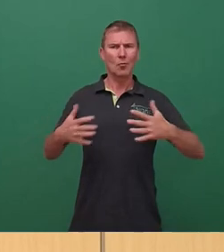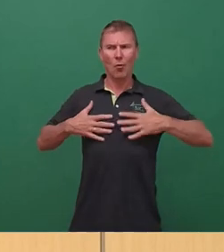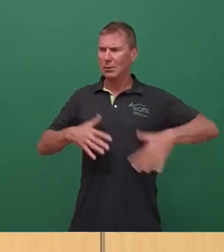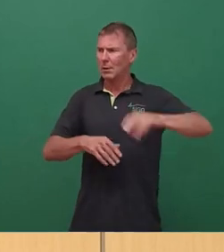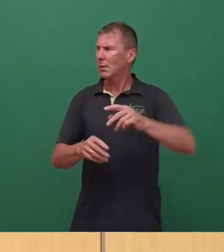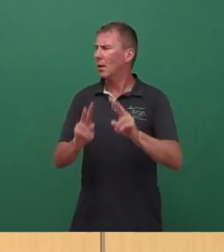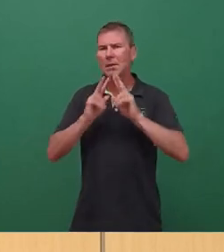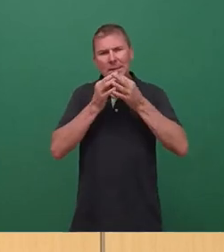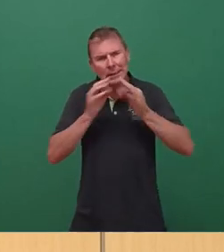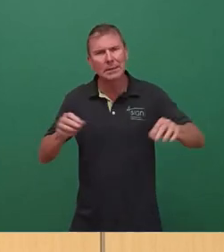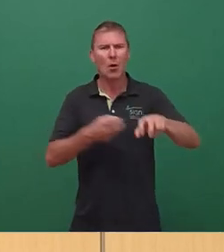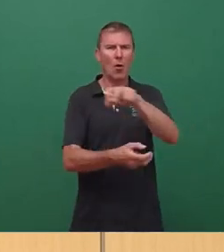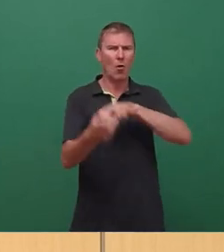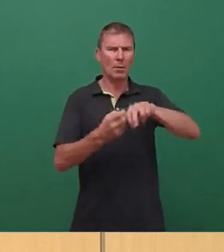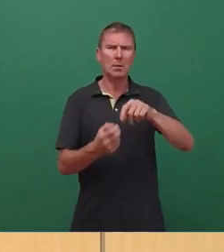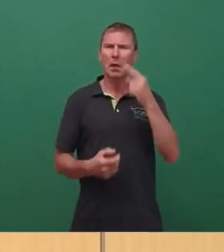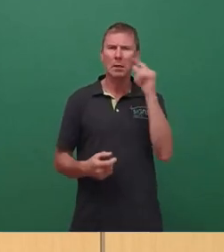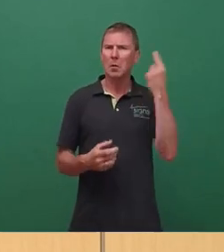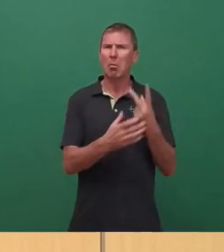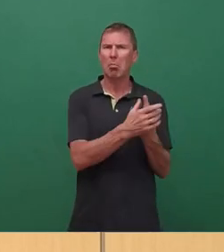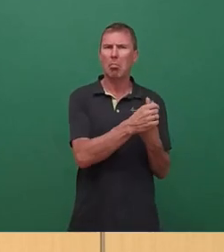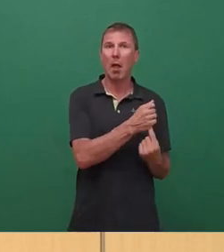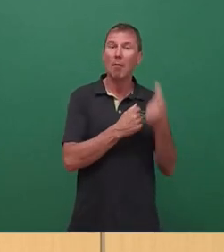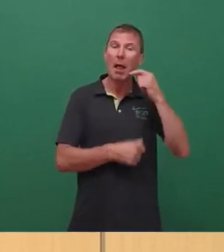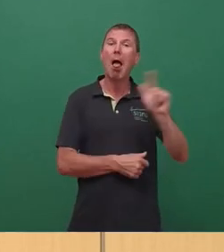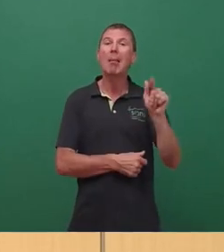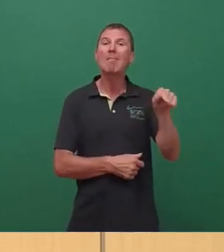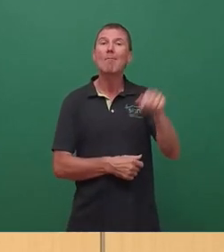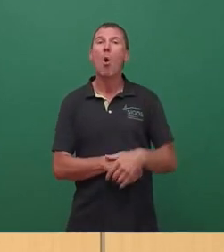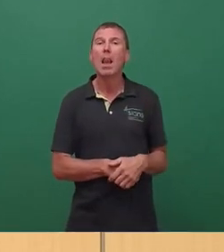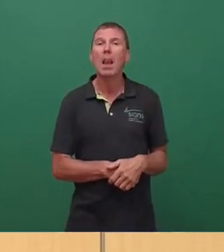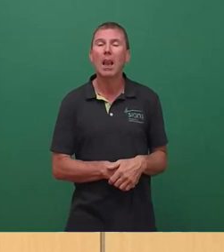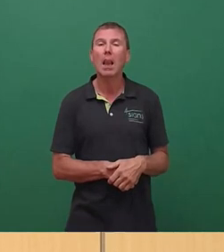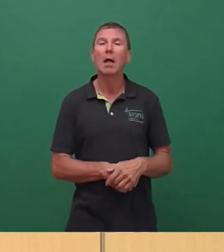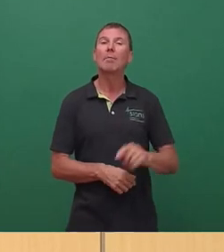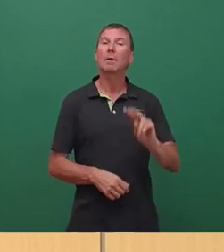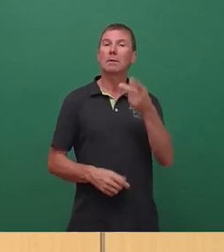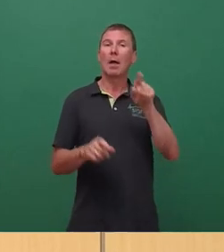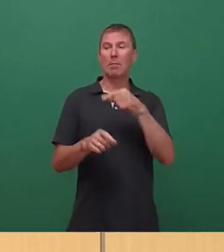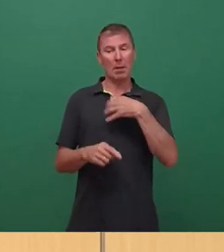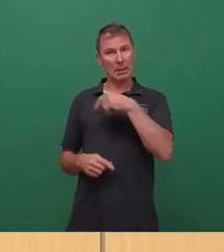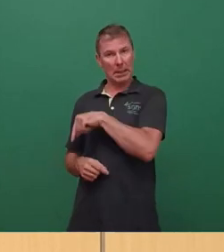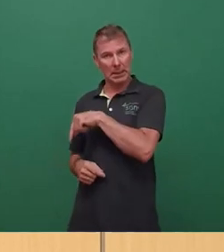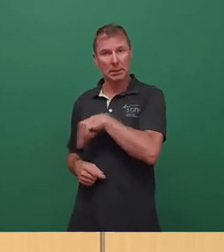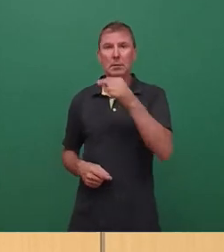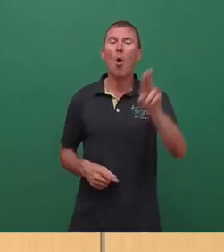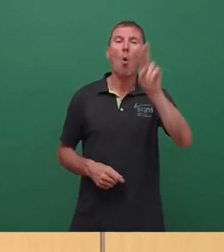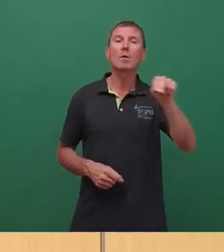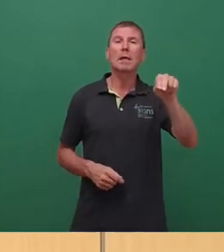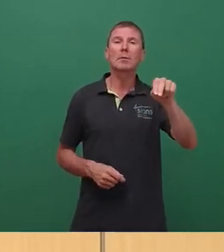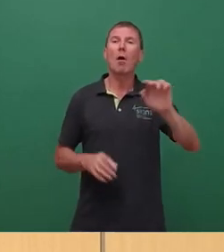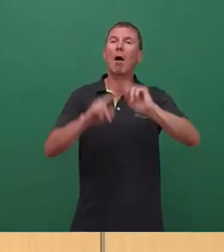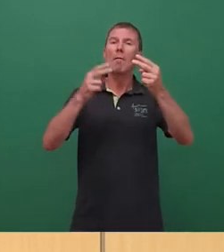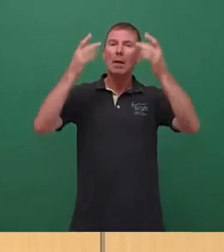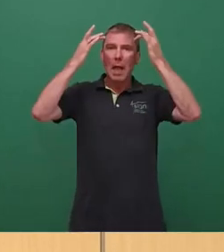ist gestern vielleicht ein bisschen untergegangen in Dresden, aber in Liverpool wurde ja das zweite Mal nach Dresden durch die UNESCO einer Stadt ein Welterbetitel